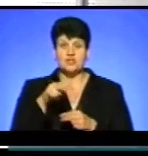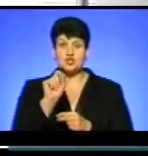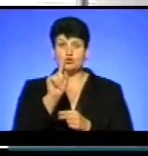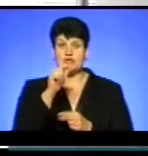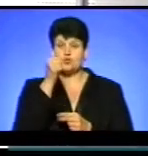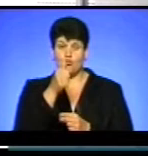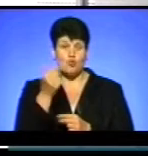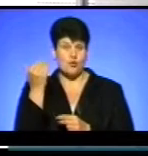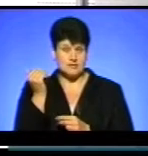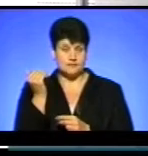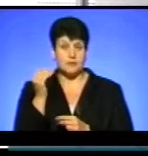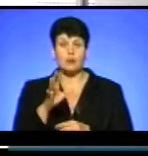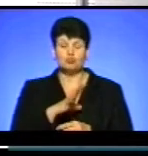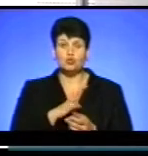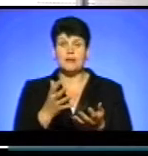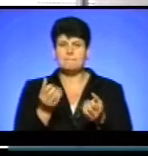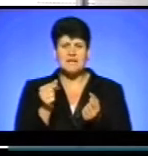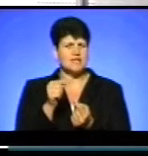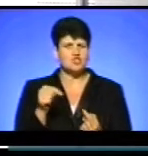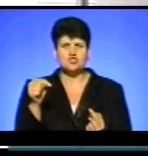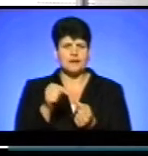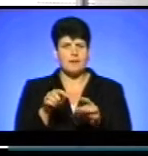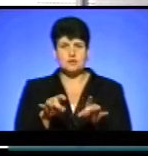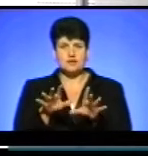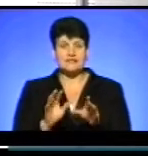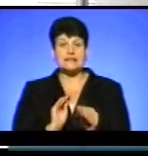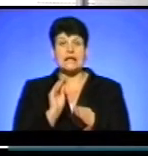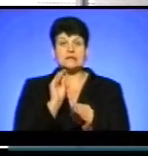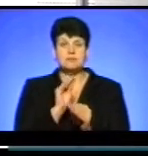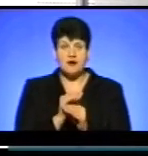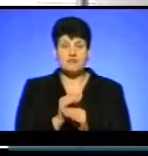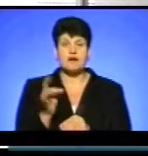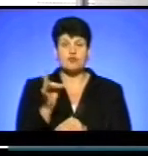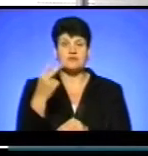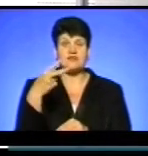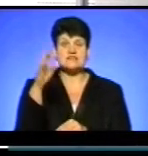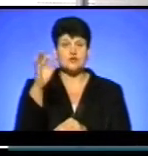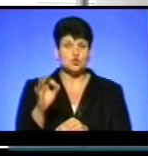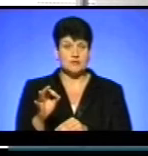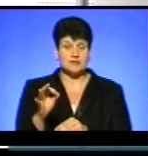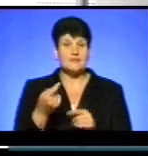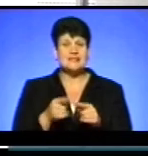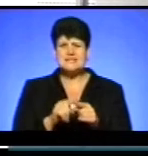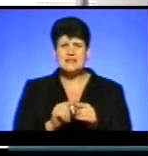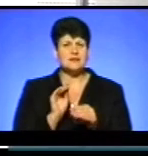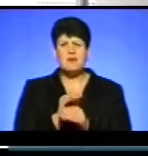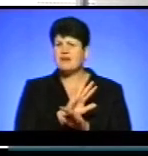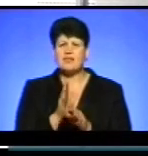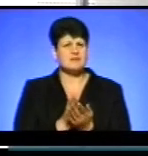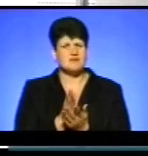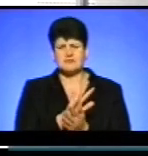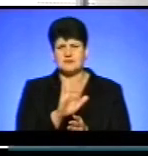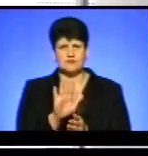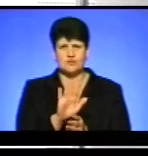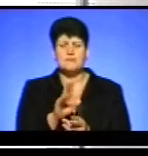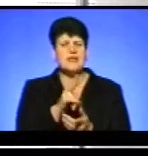році була прийнята чітка постанова. Надбавка в розмірі 20%. Це надбавка не за якісь заслуги, не за